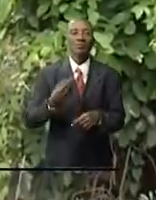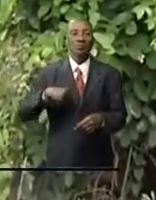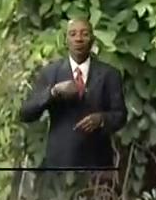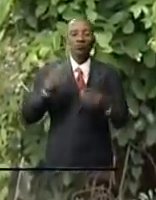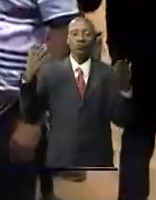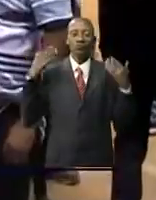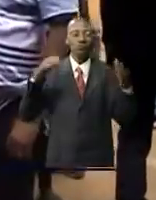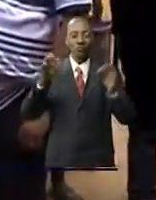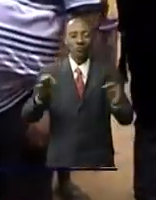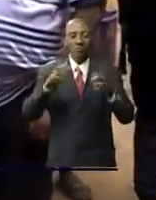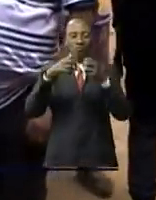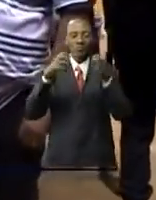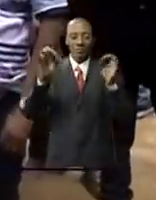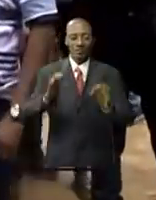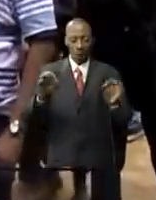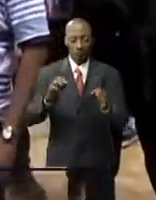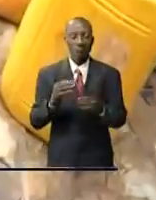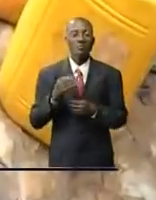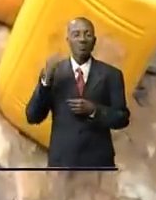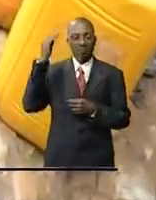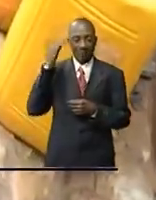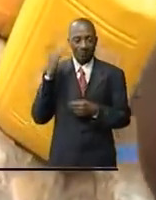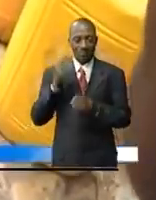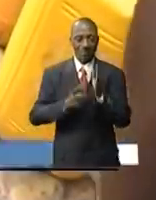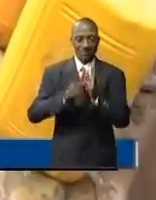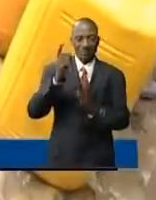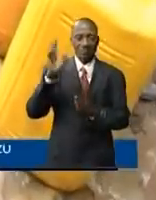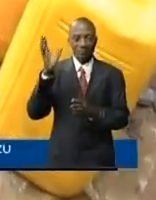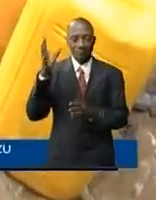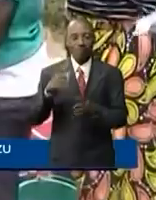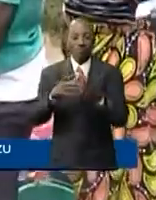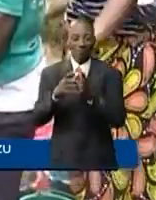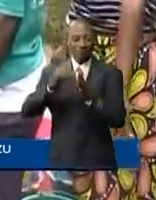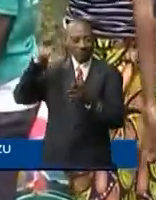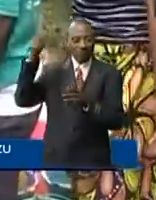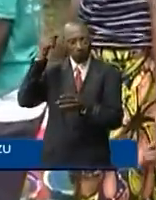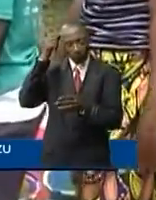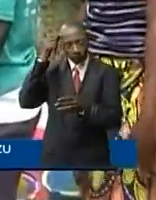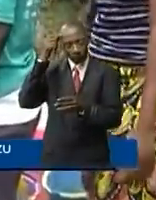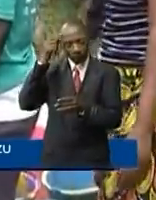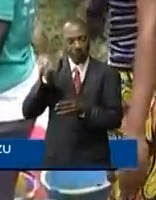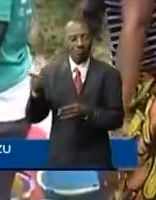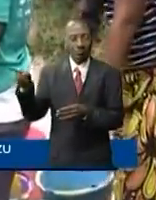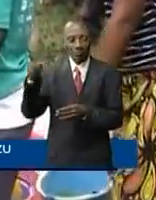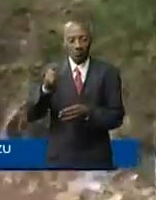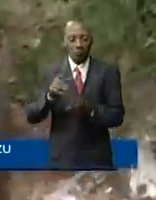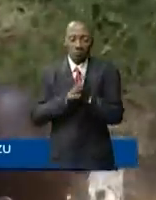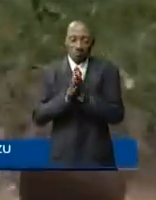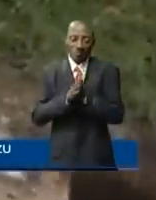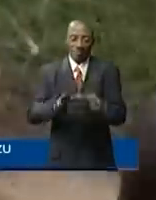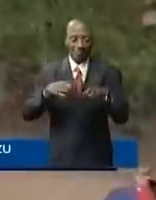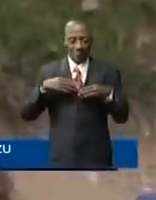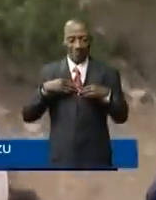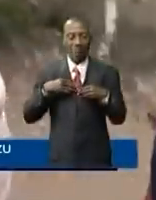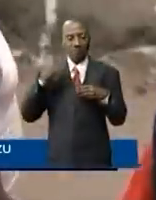d'État en charge du développement rural avec le concours du gouvernement a promis de s'investir pour assouplir tant soit